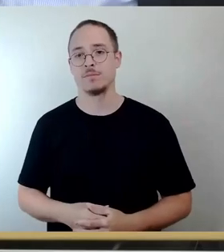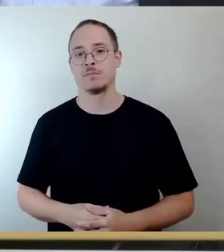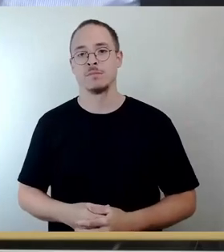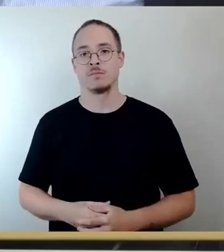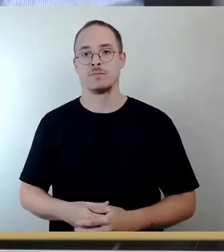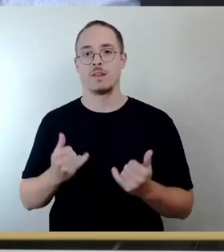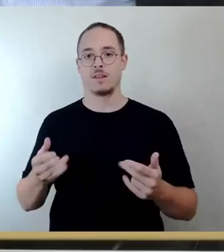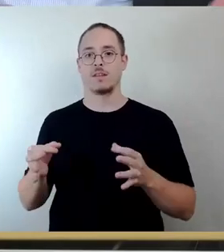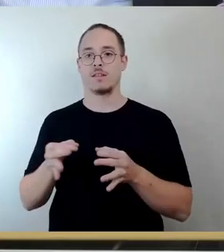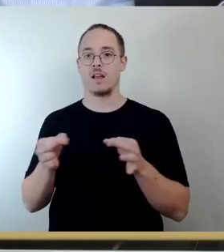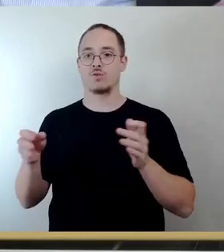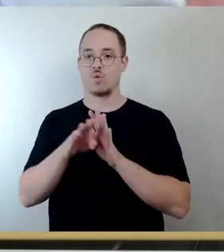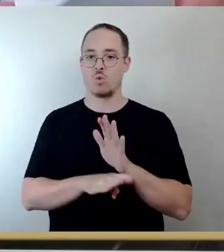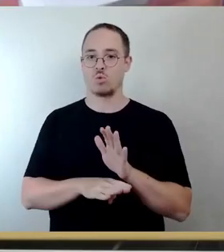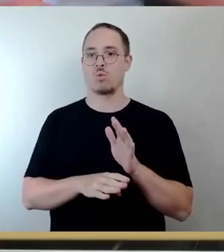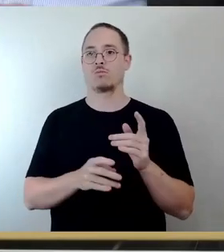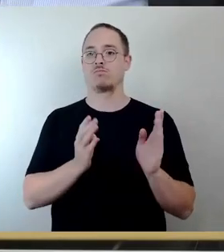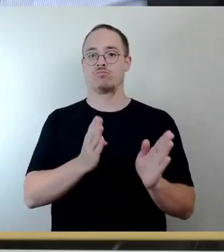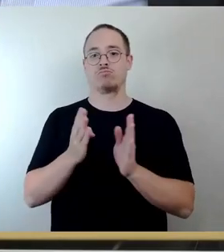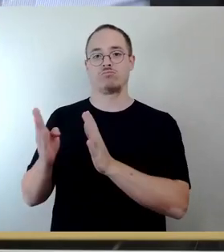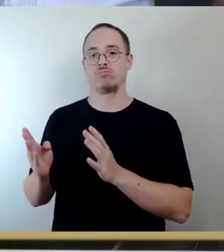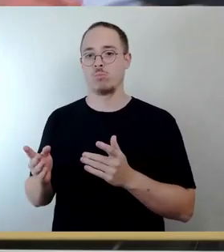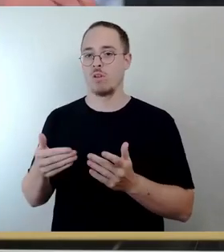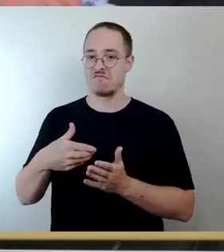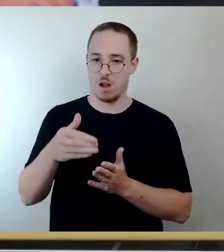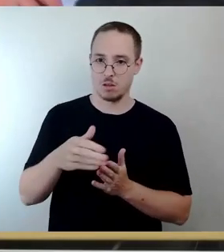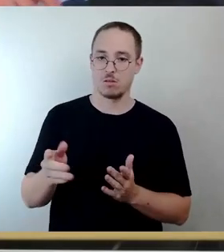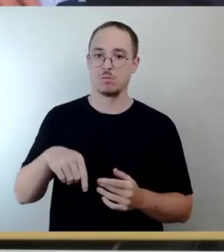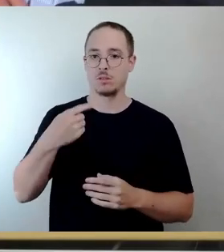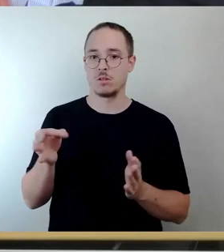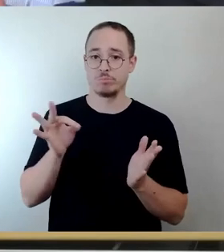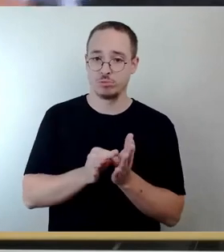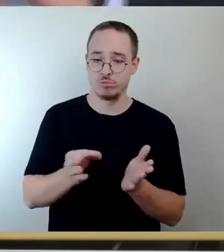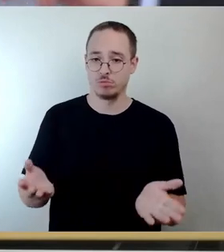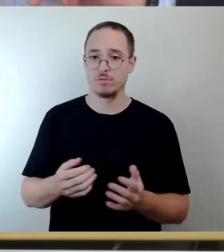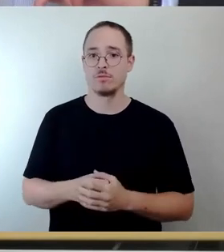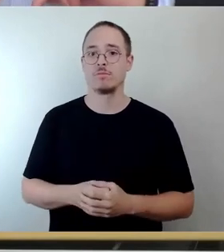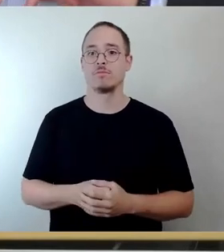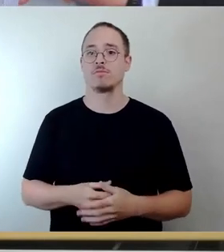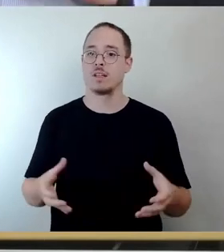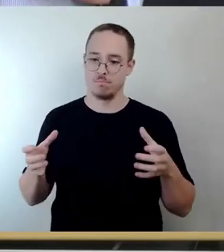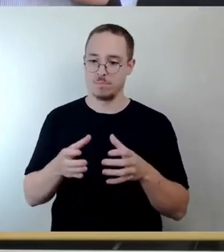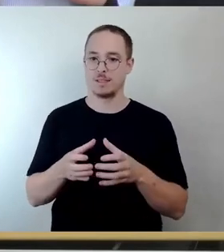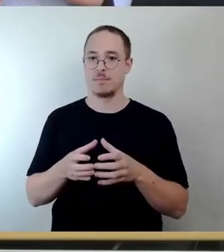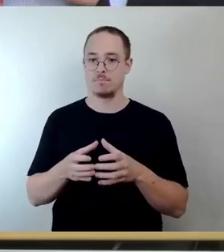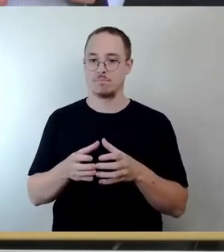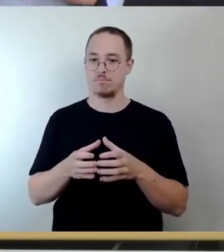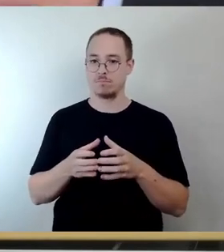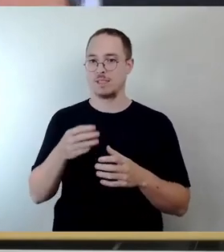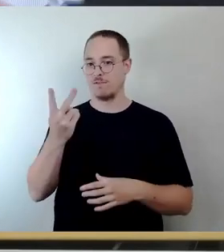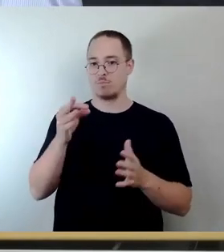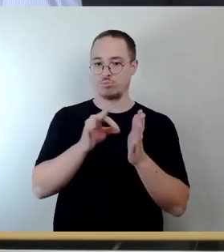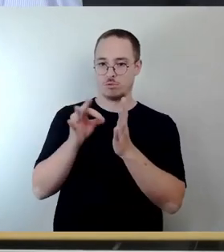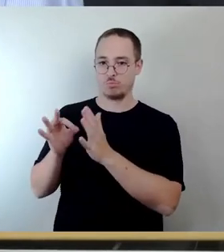Ordnung fortsetzen und uns mit den gemeinsam zu behandelnden Tagesordnungspunkten 7 und 8